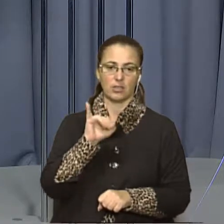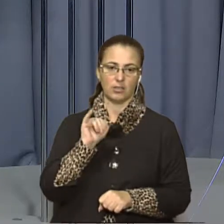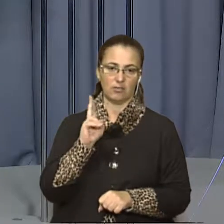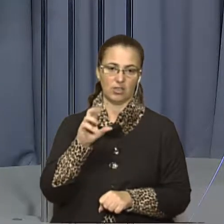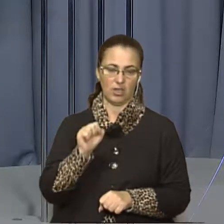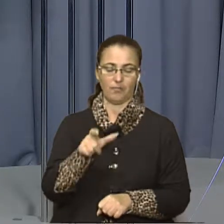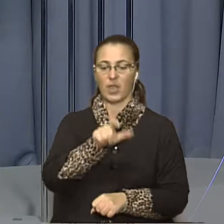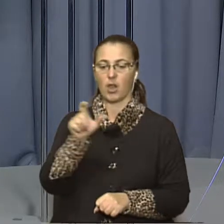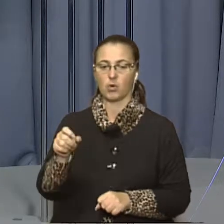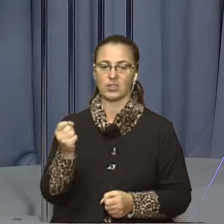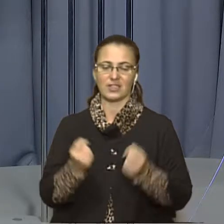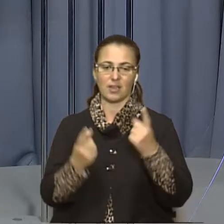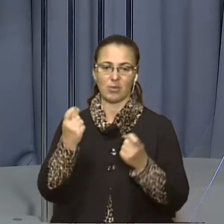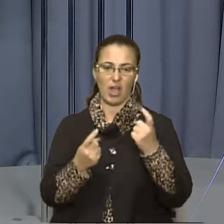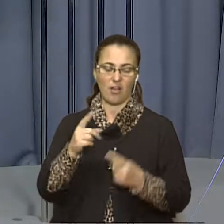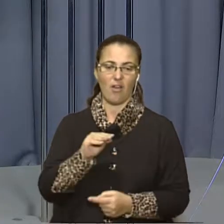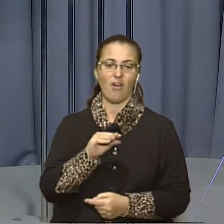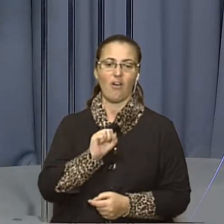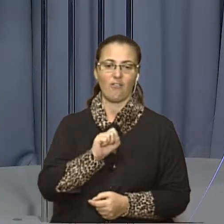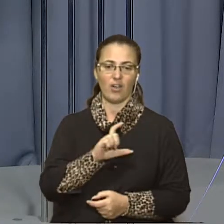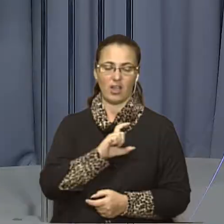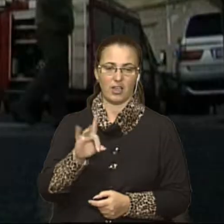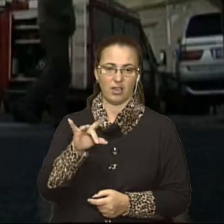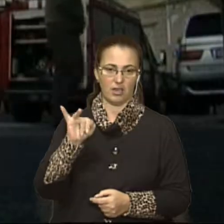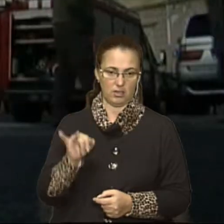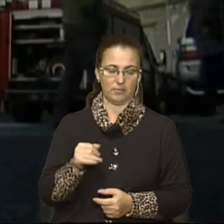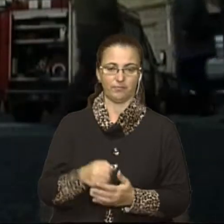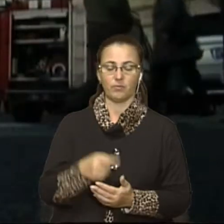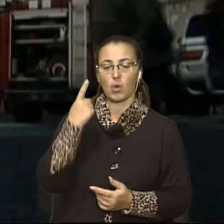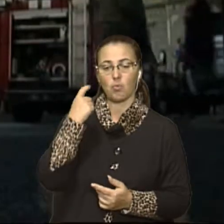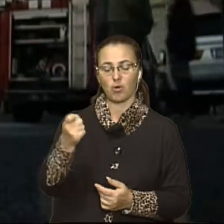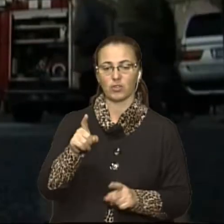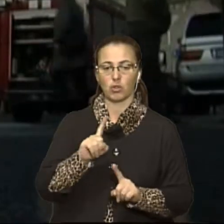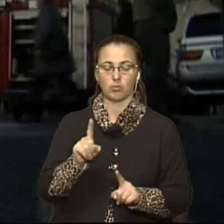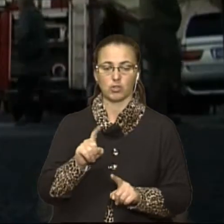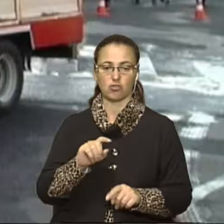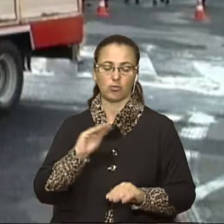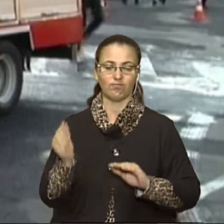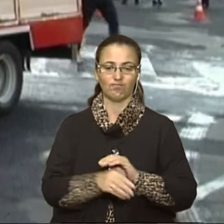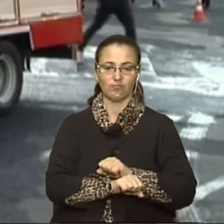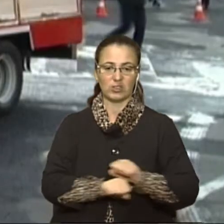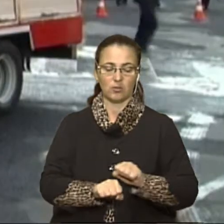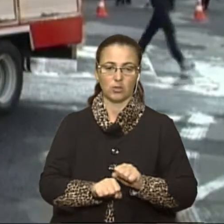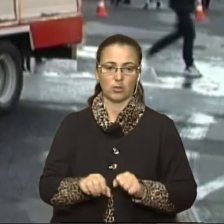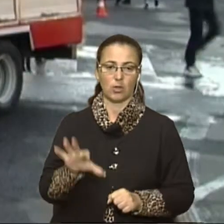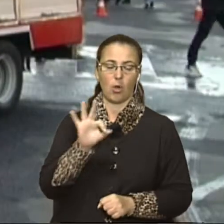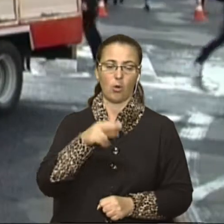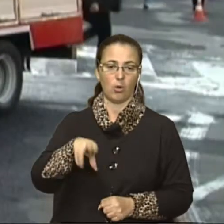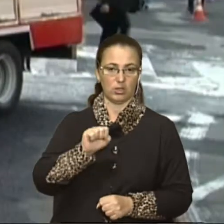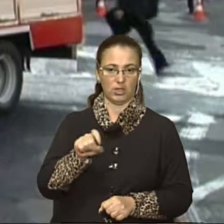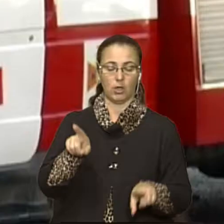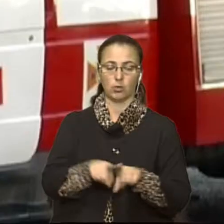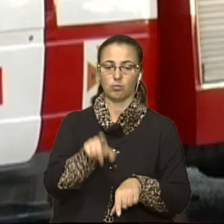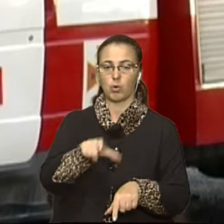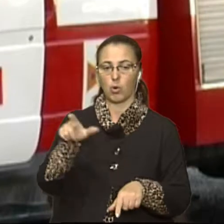запалили фаєри. Наприкінці акції до поліції надійшло повідомлення про замінування обласної адміністрації, тому людей з будівлі та поблизу